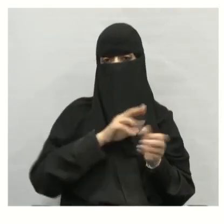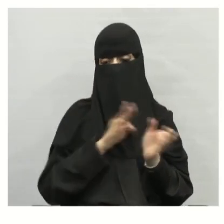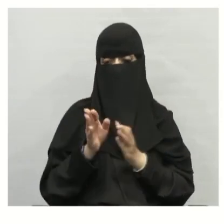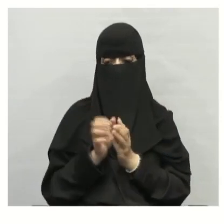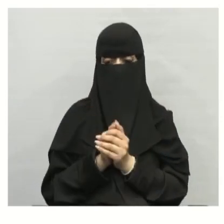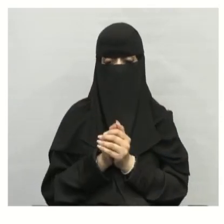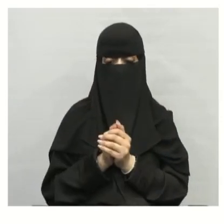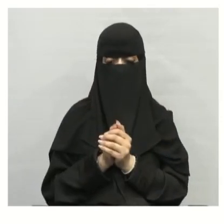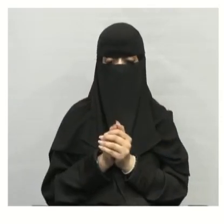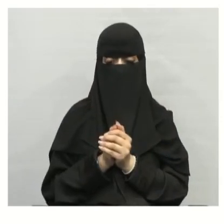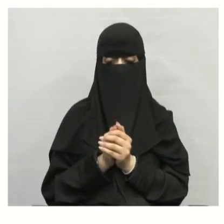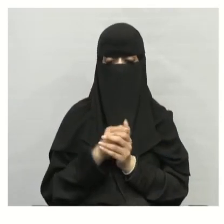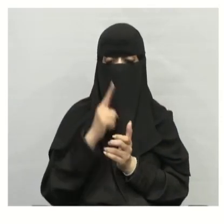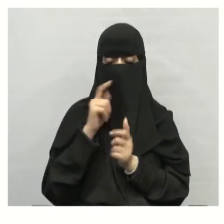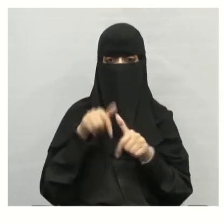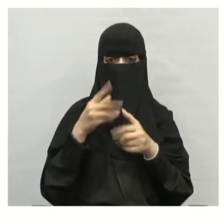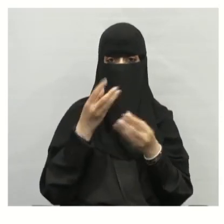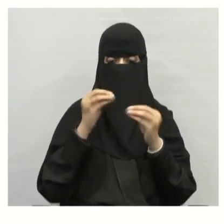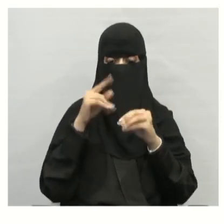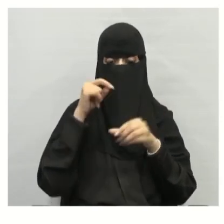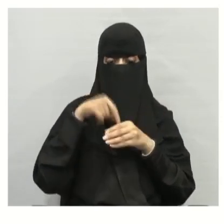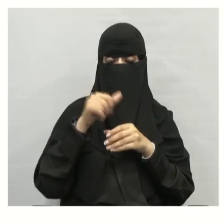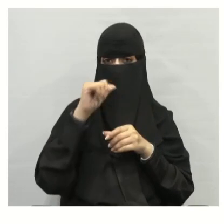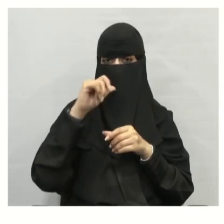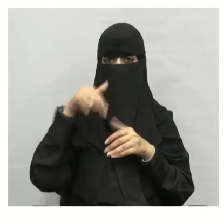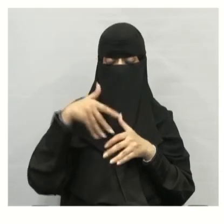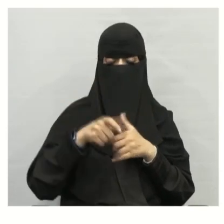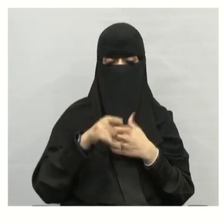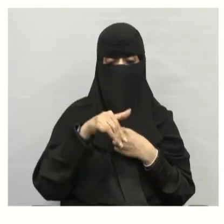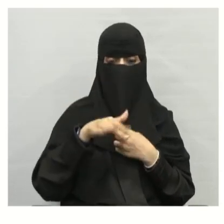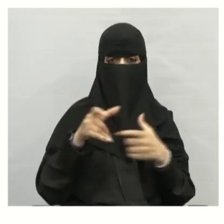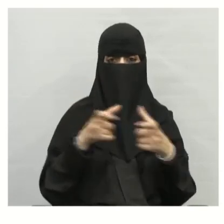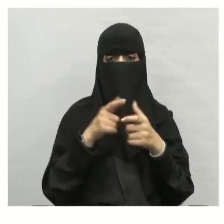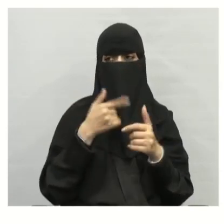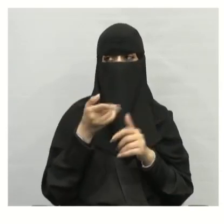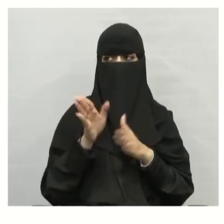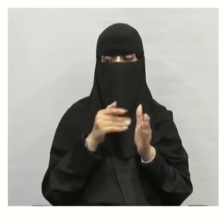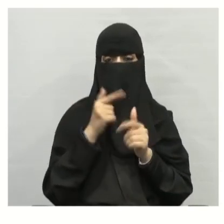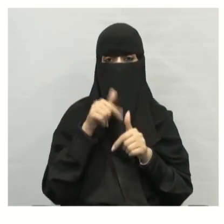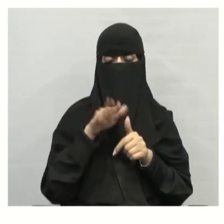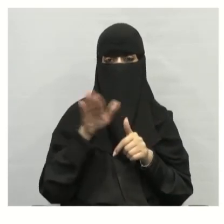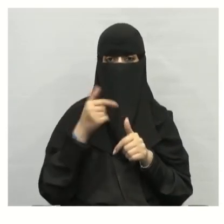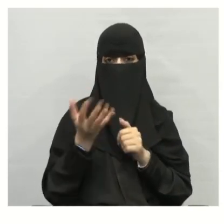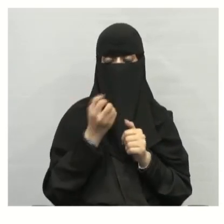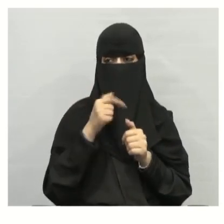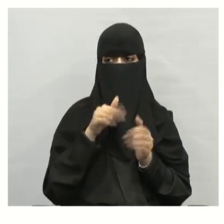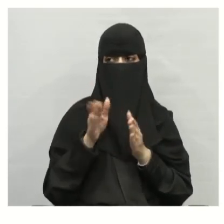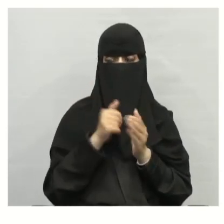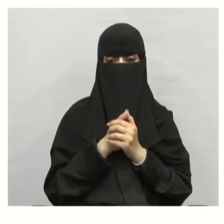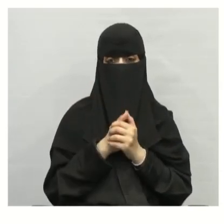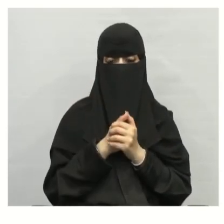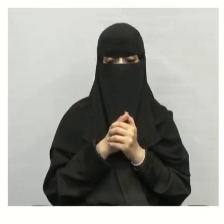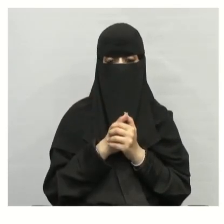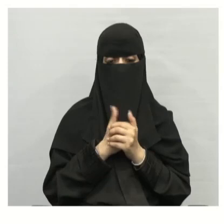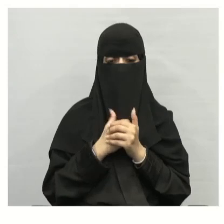بمعالجته أيضا إلقاء النفايات في مياه الأنهار والبحيرات والبحار أيضا يعد هذا مصدر المصادر تلوث